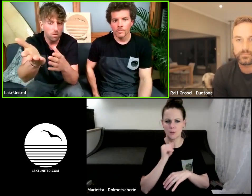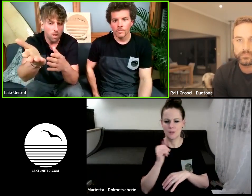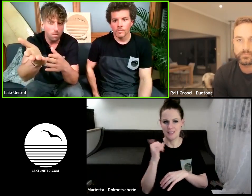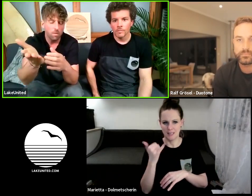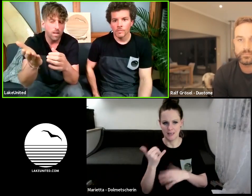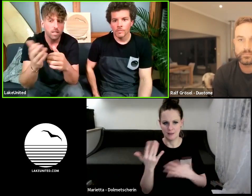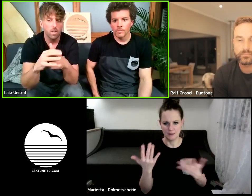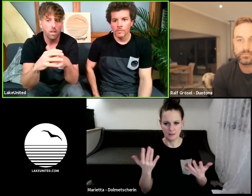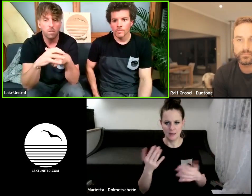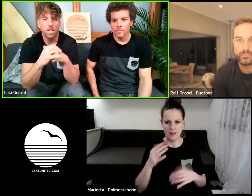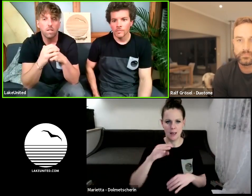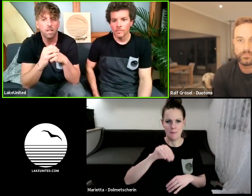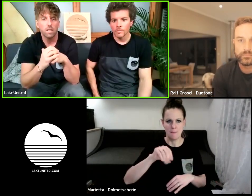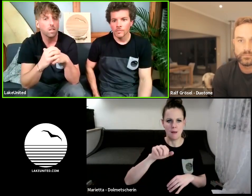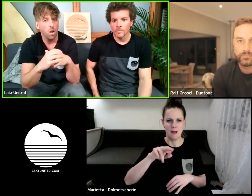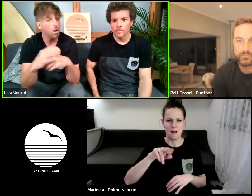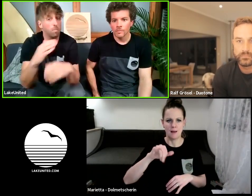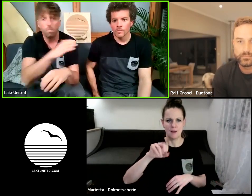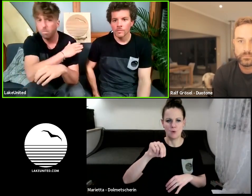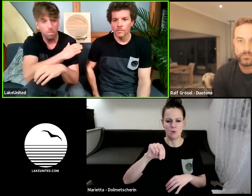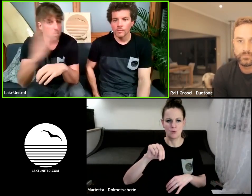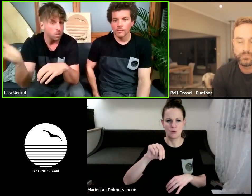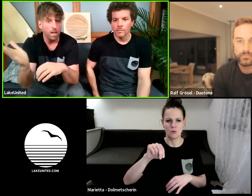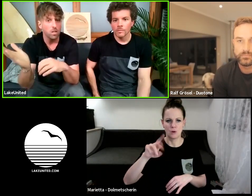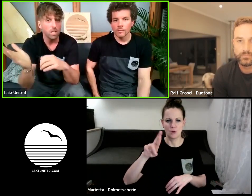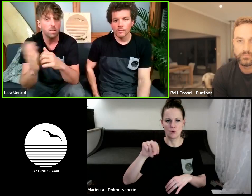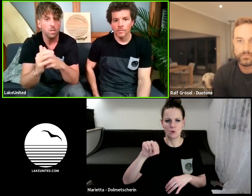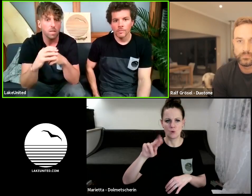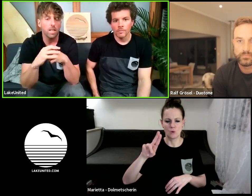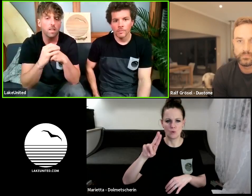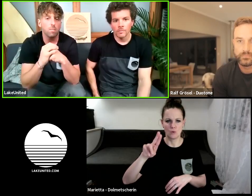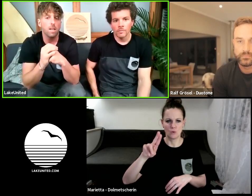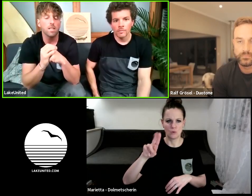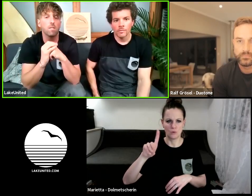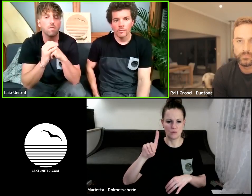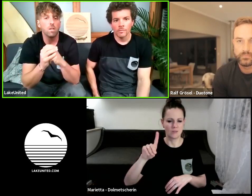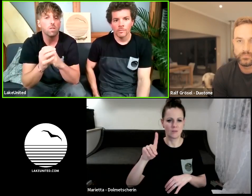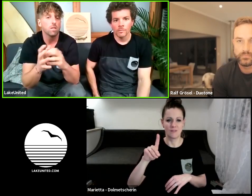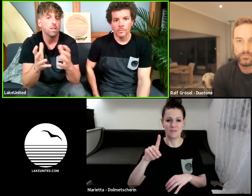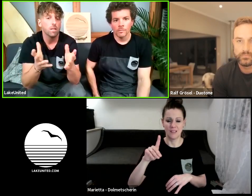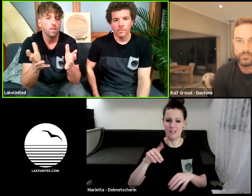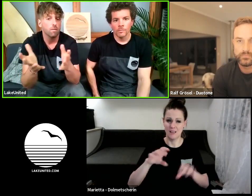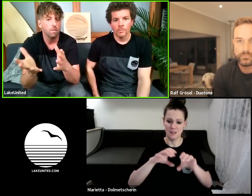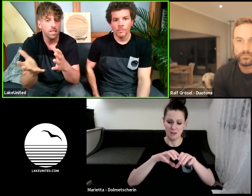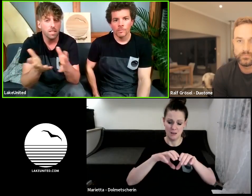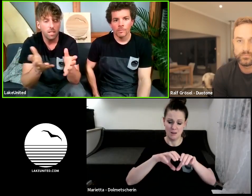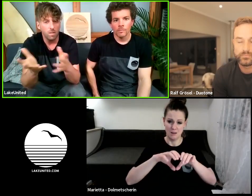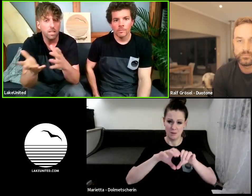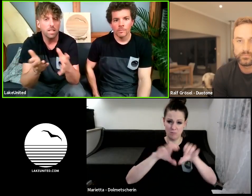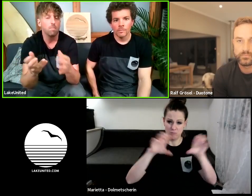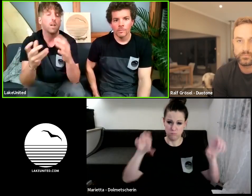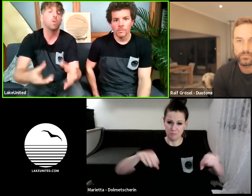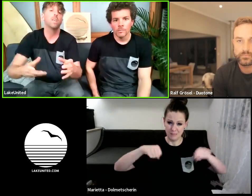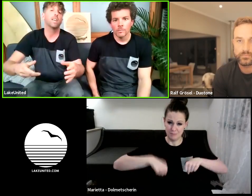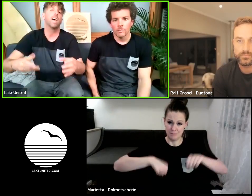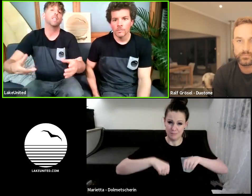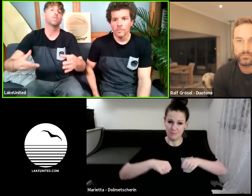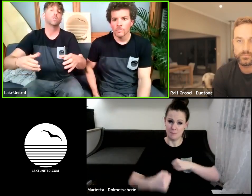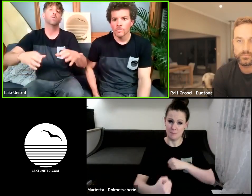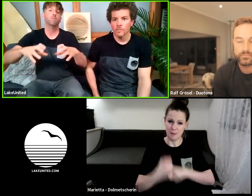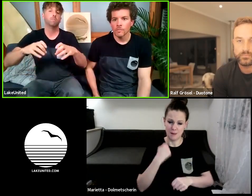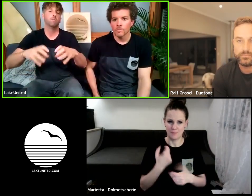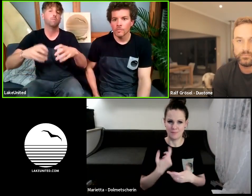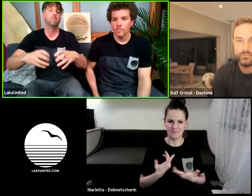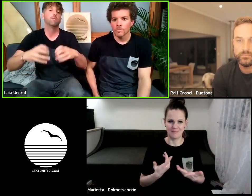Marion Hund, glaube ich, war da jetzt noch im Chat, der sagt auch, bis zum Anschlag, bis zum geht nicht mehr in seinen Videos. Was ist da jetzt wirklich dran? Mir kommt ein